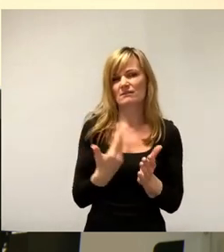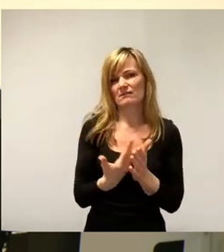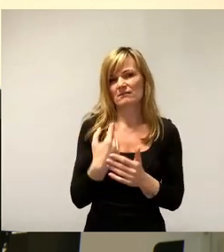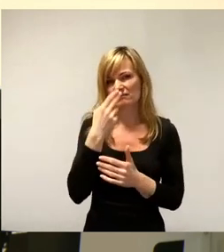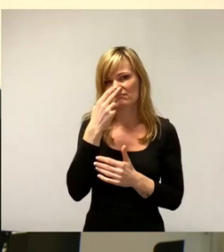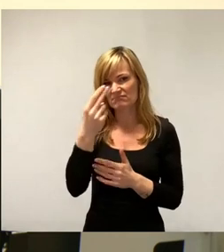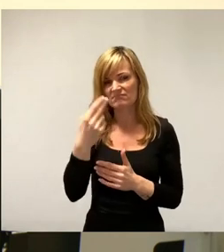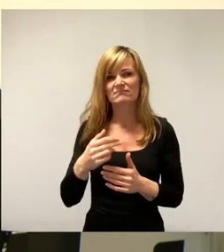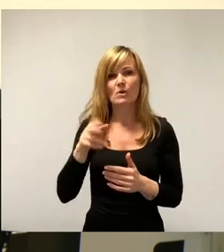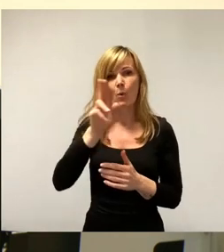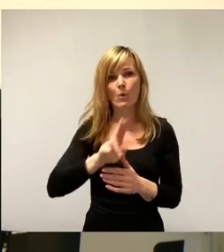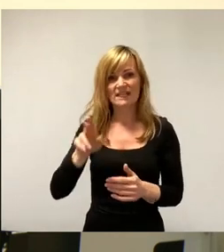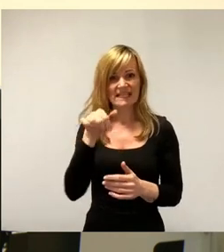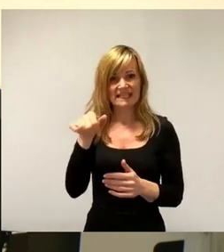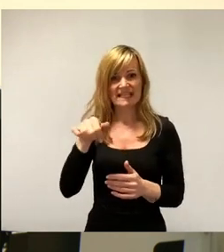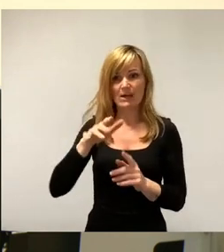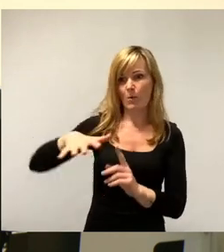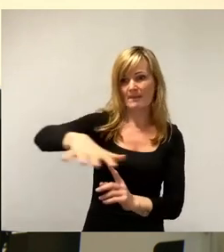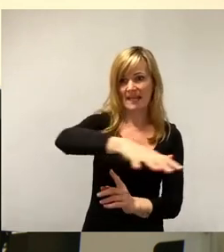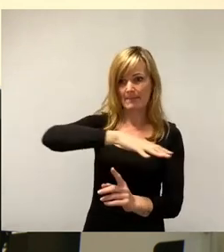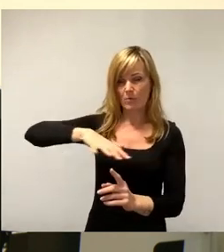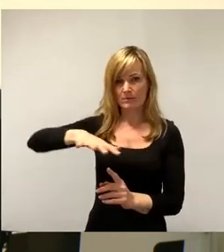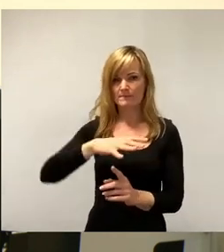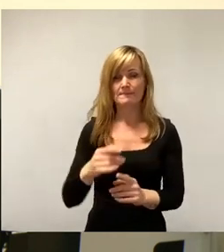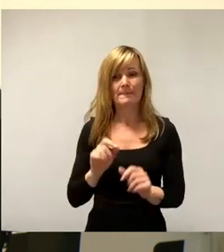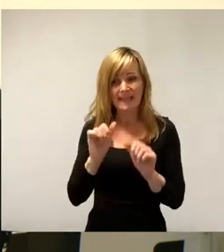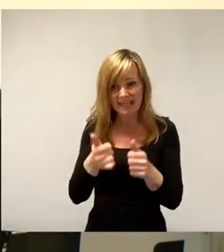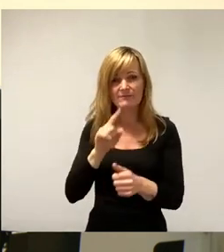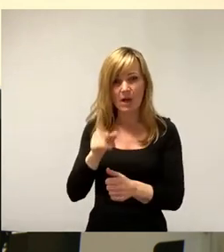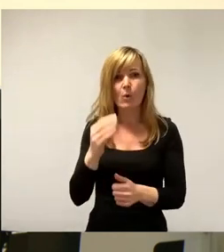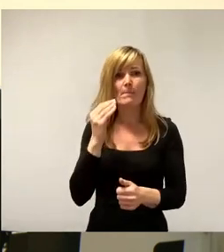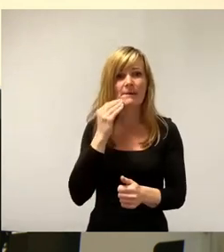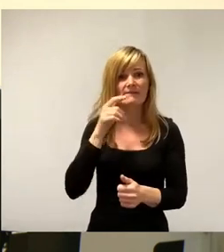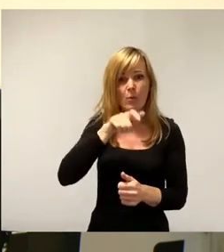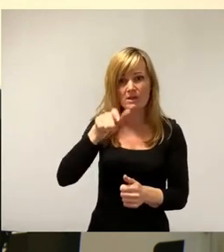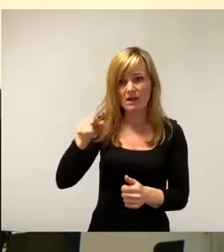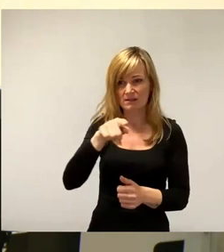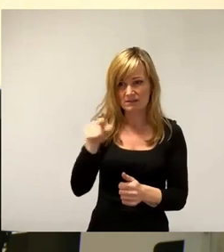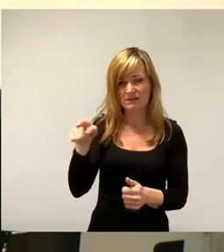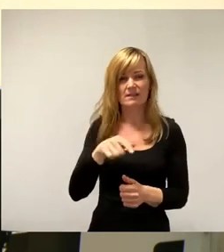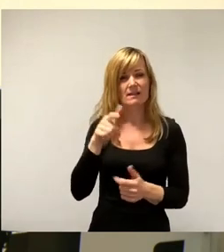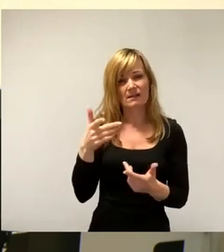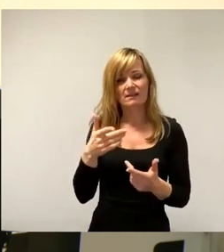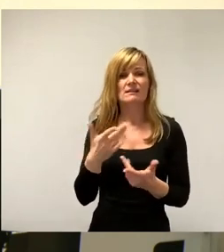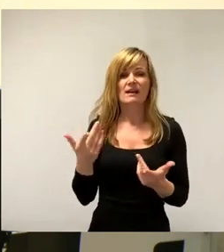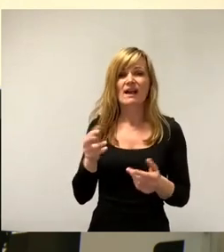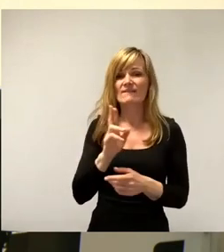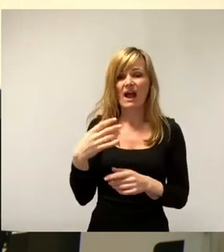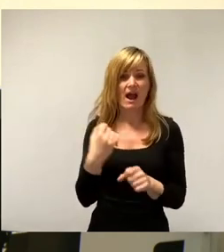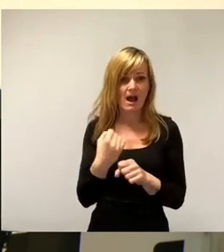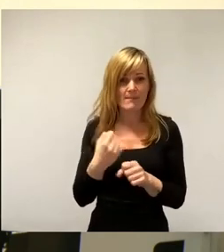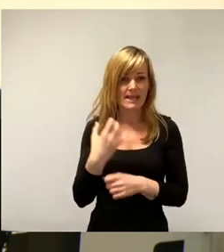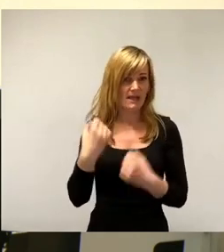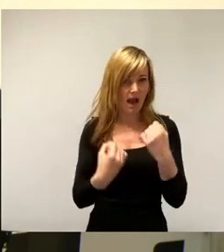Uniklinikum denke, muss ich ganz klar sagen, es hilft wirklich auch den Anwohnern dort, dass eben die Menschen, die zur Arbeit mit dem Auto ins